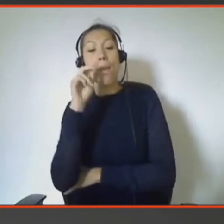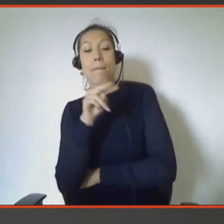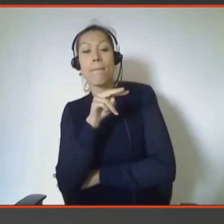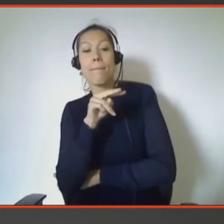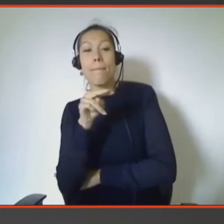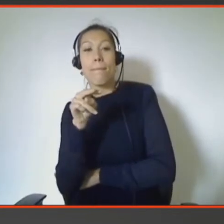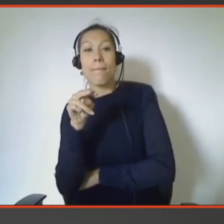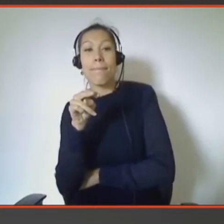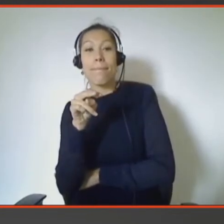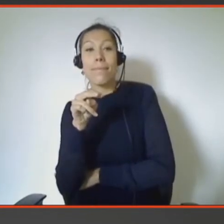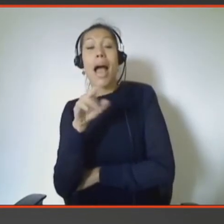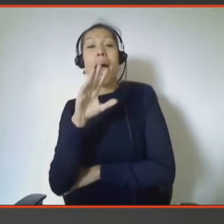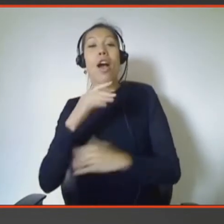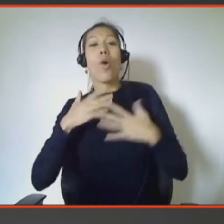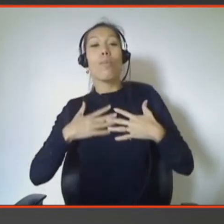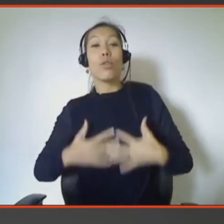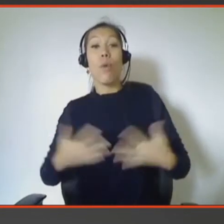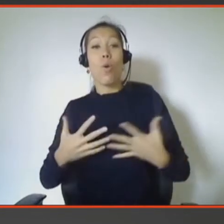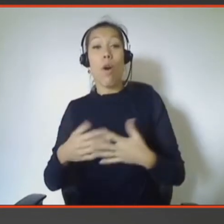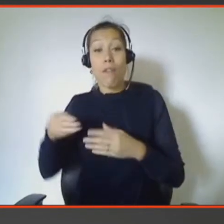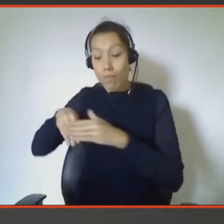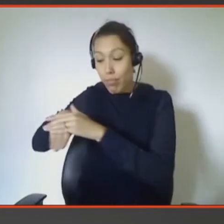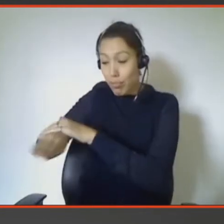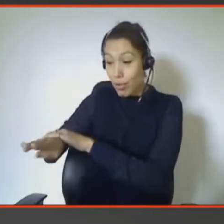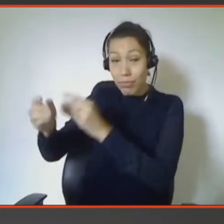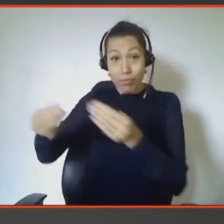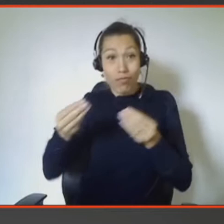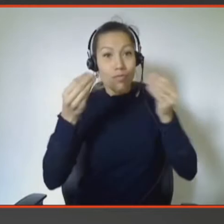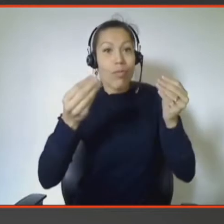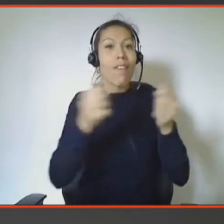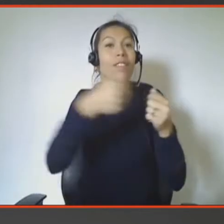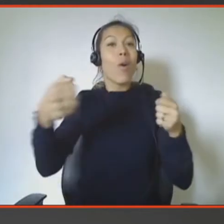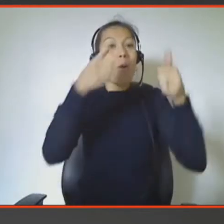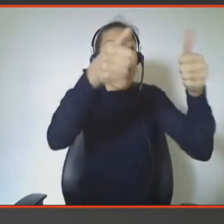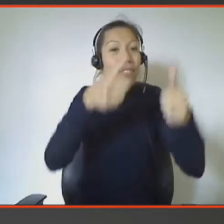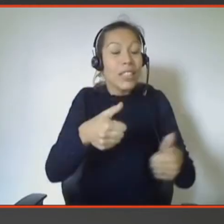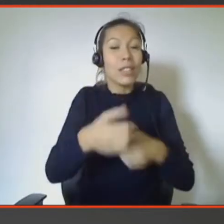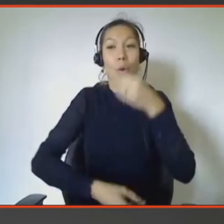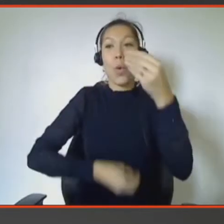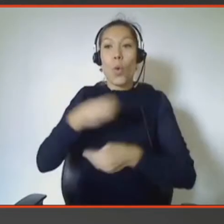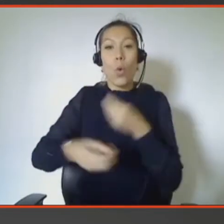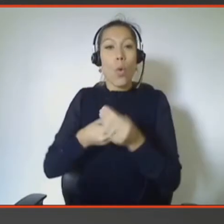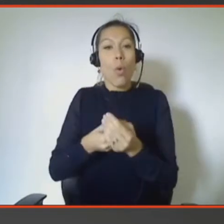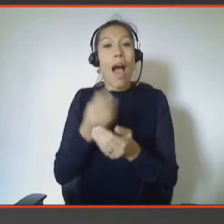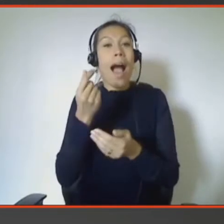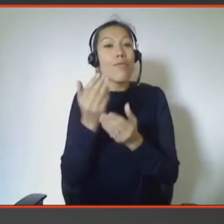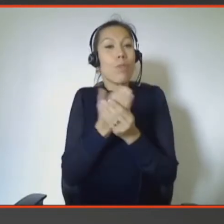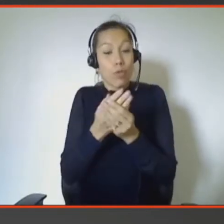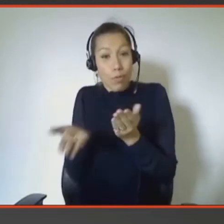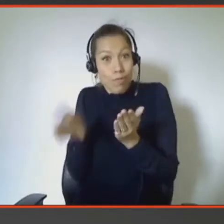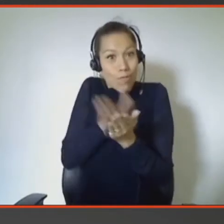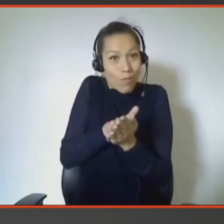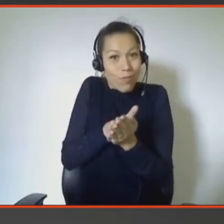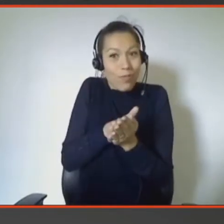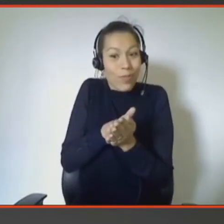photos sur le frigo, à mettre les photos dans leur portefeuille et vraiment à redécouvrir, à avoir une réminiscence finalement de